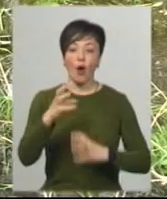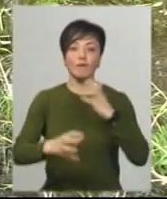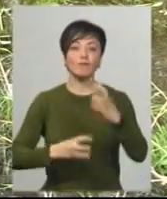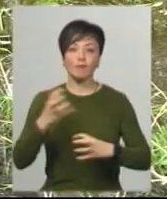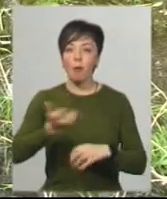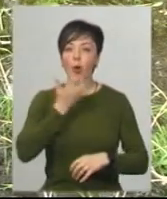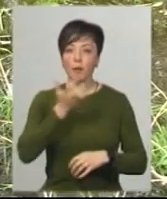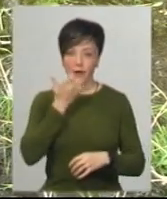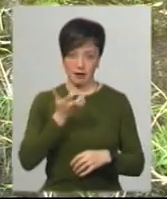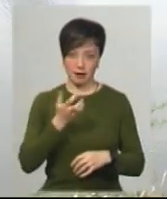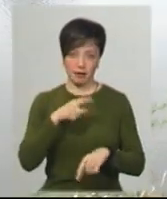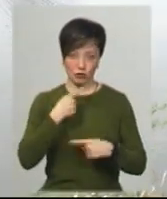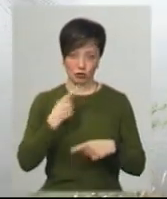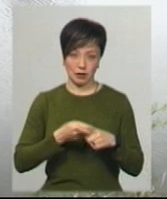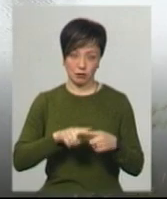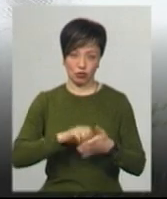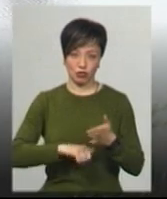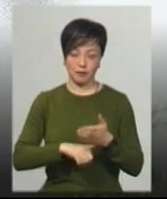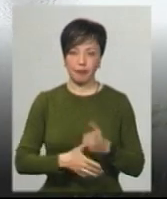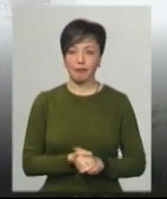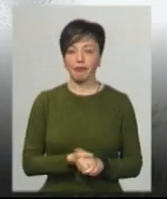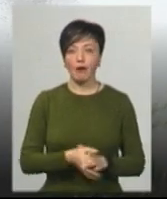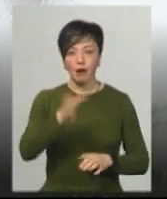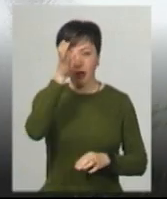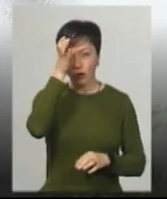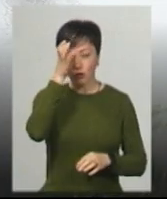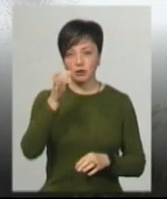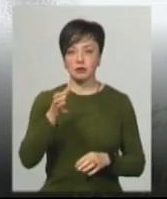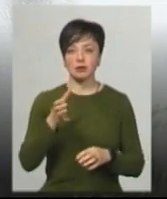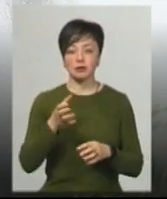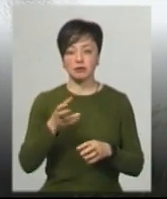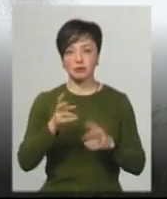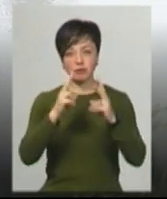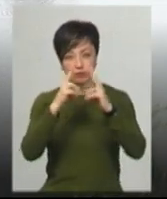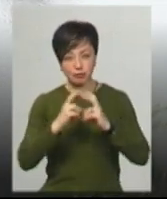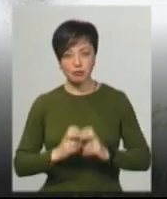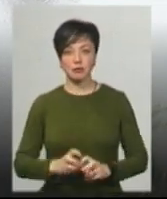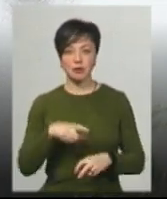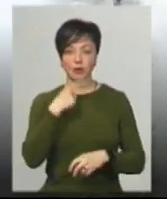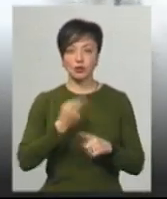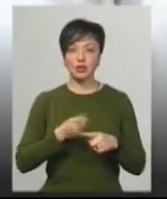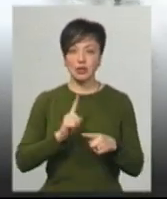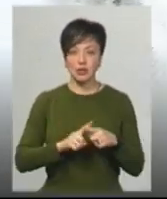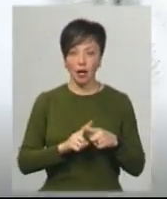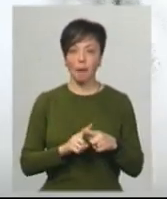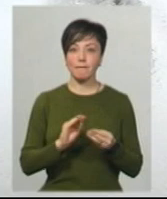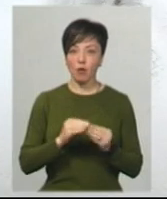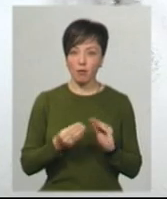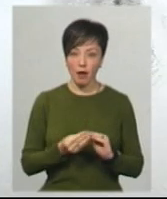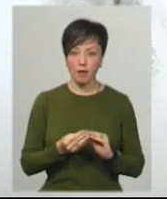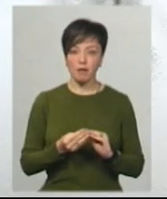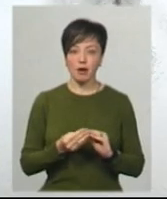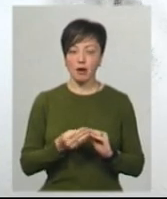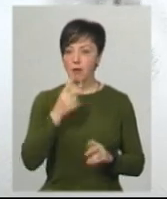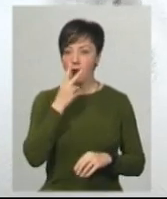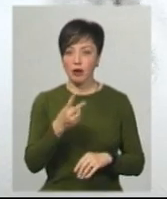у світі, додає Юрій Різніков. Науковці виводили теоріально, що це хвильова проблема, але ми сьогодні бачимо, що